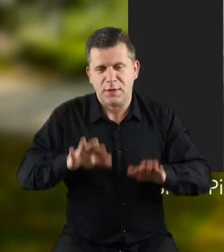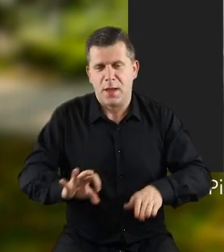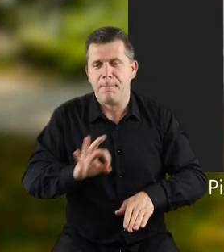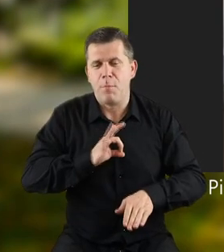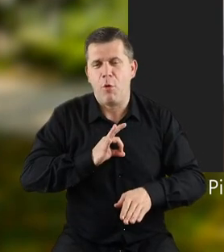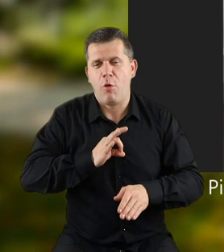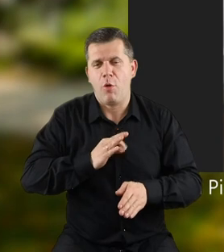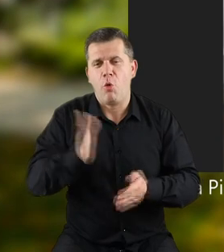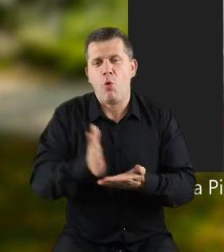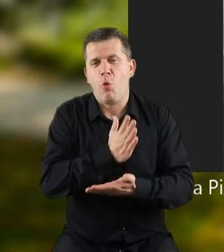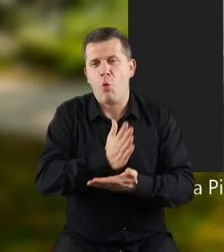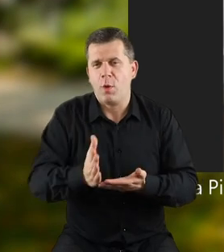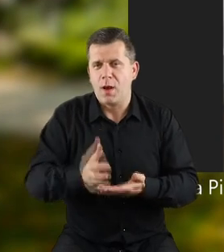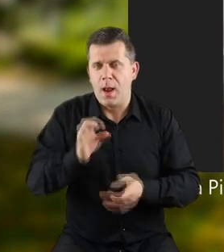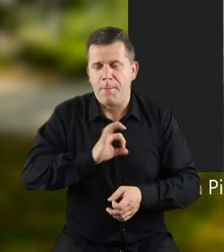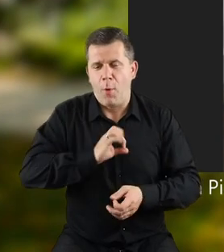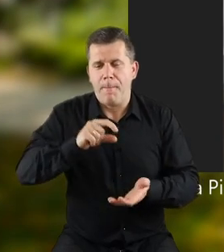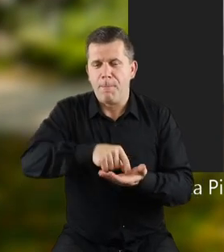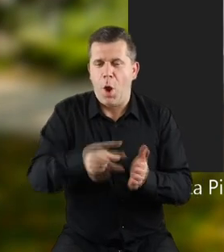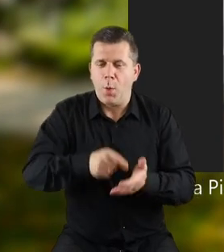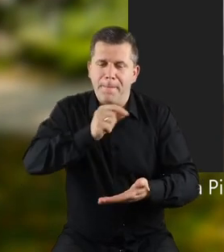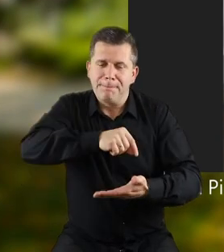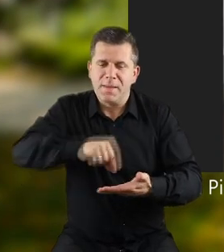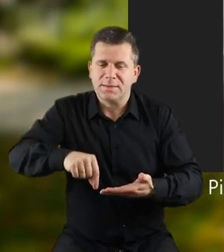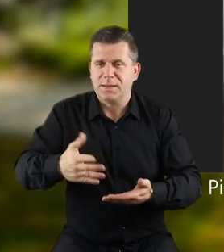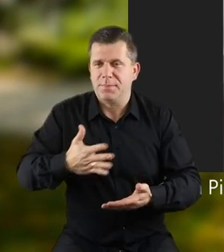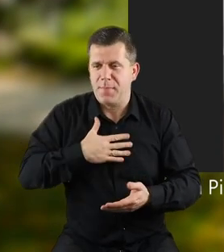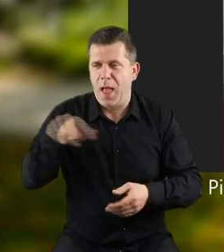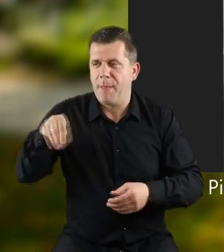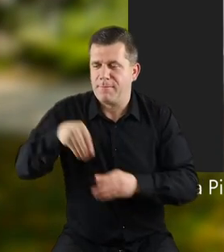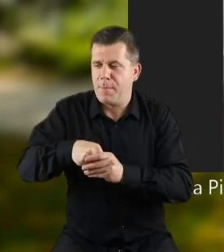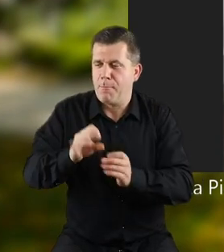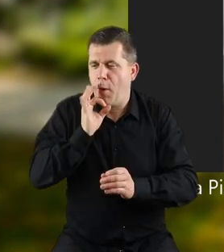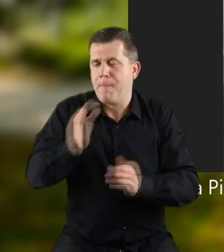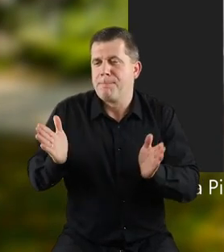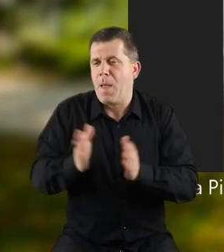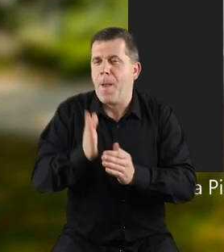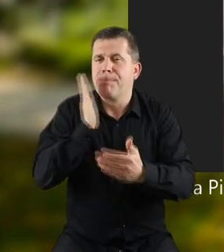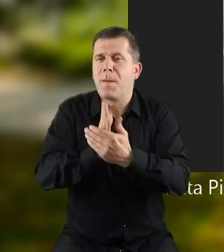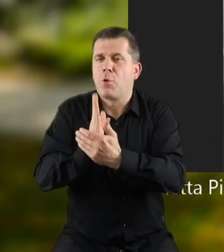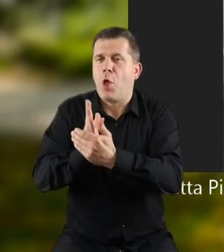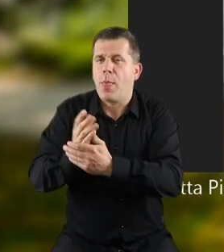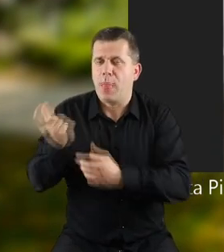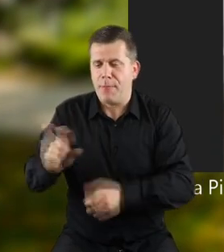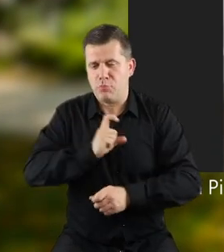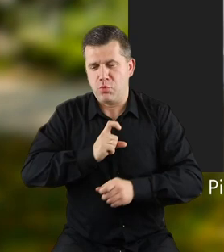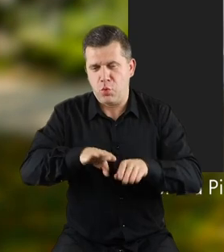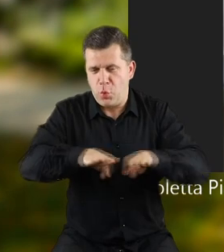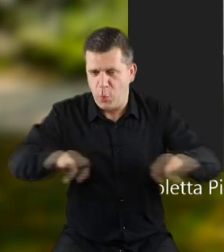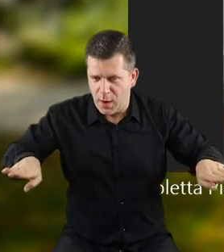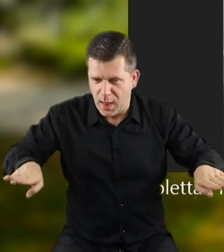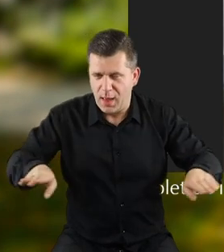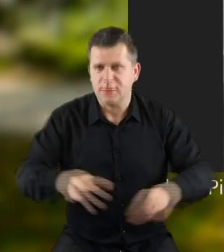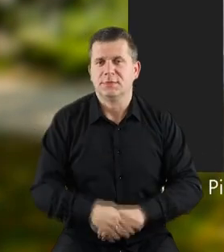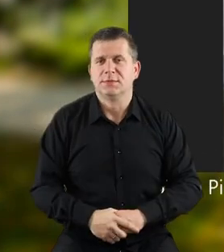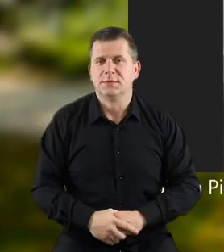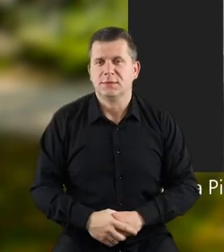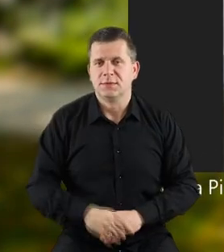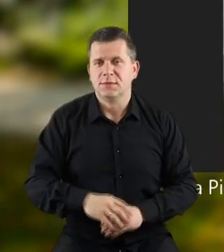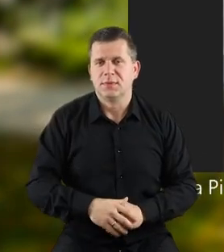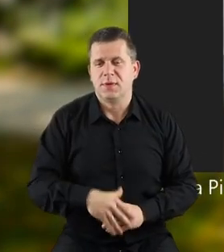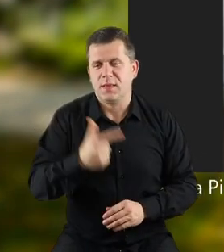siadałam w mojej małej kuchni, a teraz w pisarskim pokoju, tutaj właśnie mam taką bibliotekę i tam biureczka stoją.